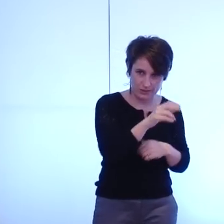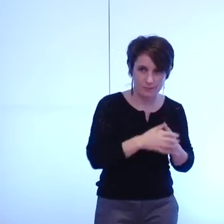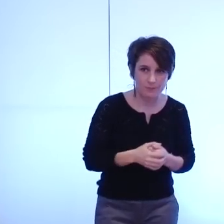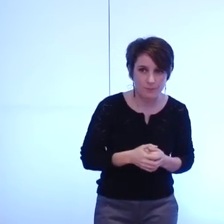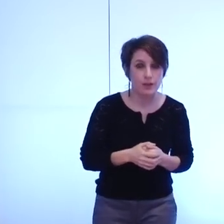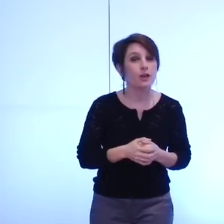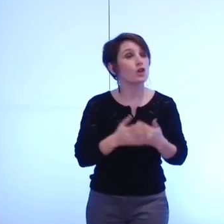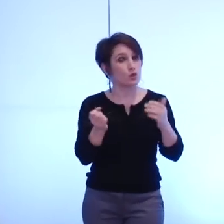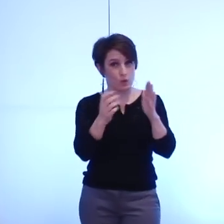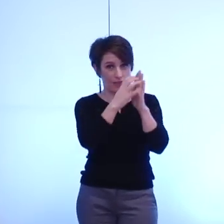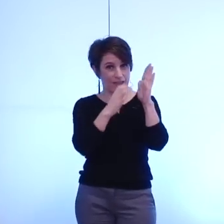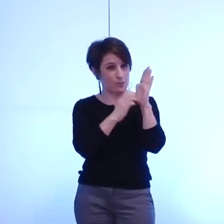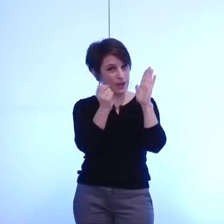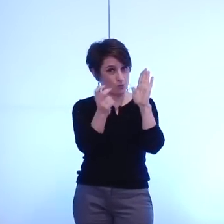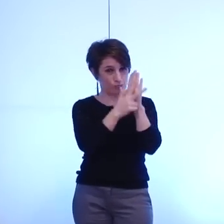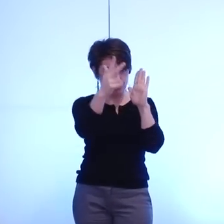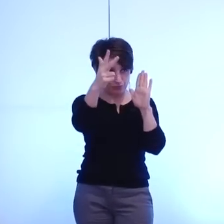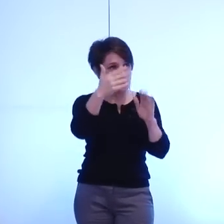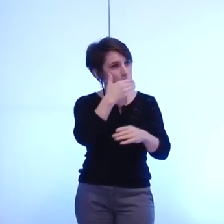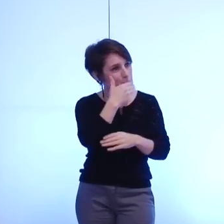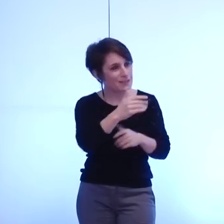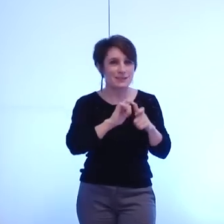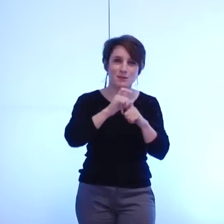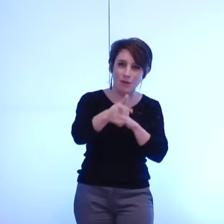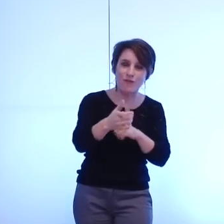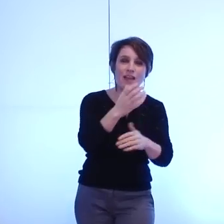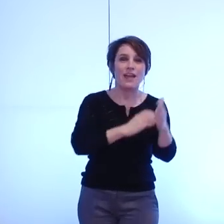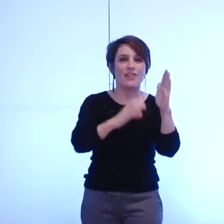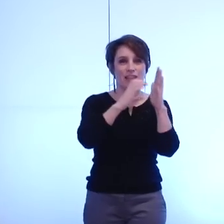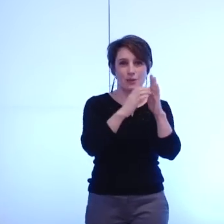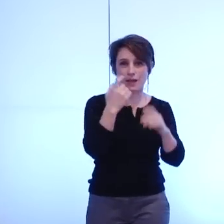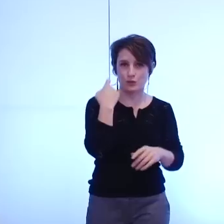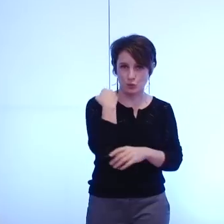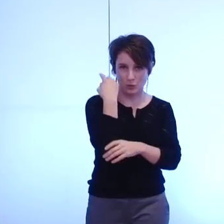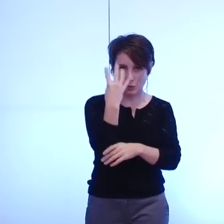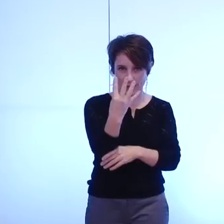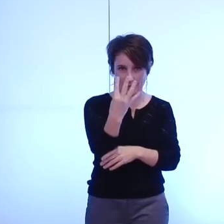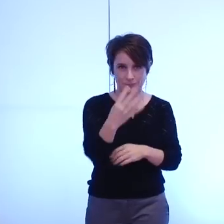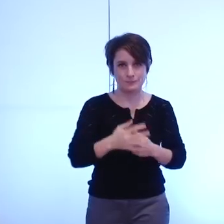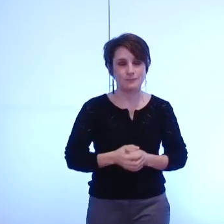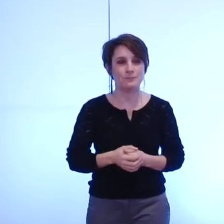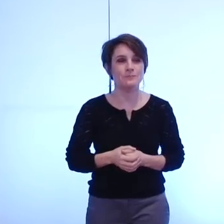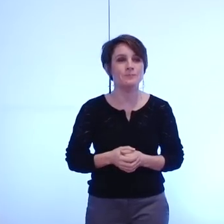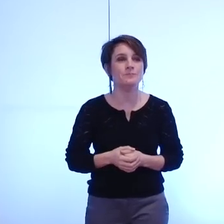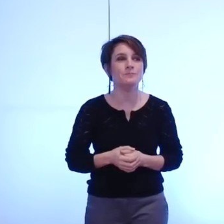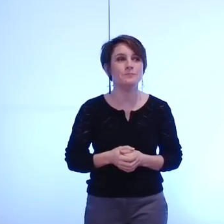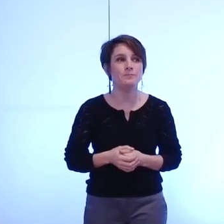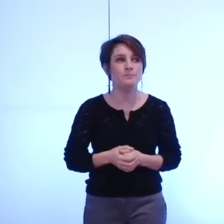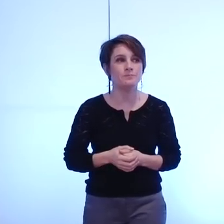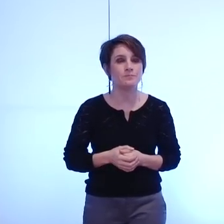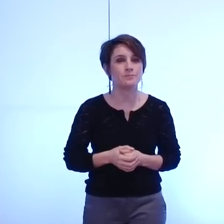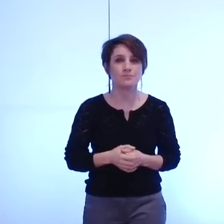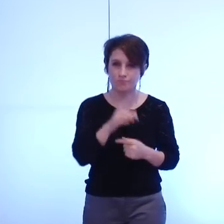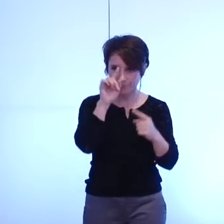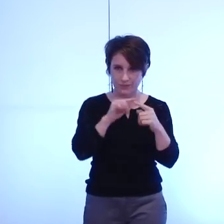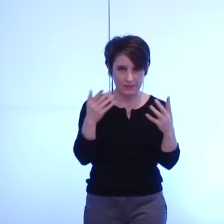transferts de personnel est donc adoptée je vous remercie nous passons à délibération numéro 4 portant sur les incidences des